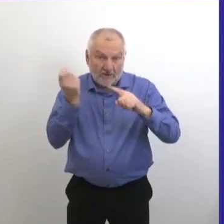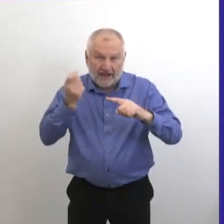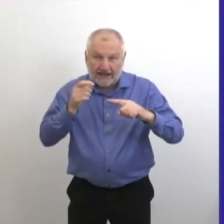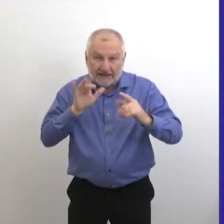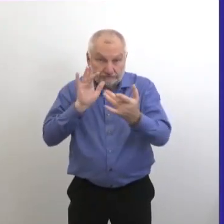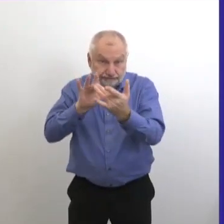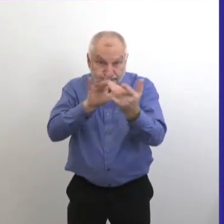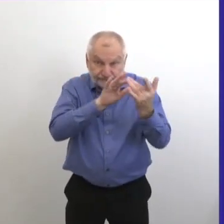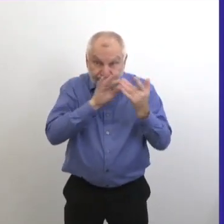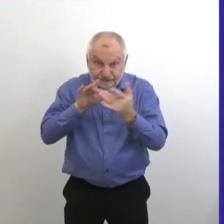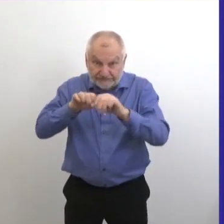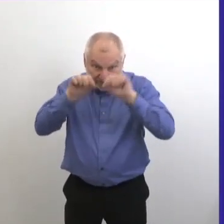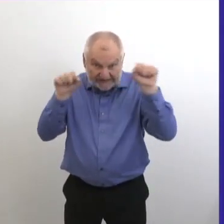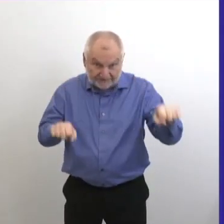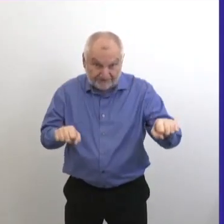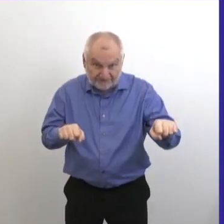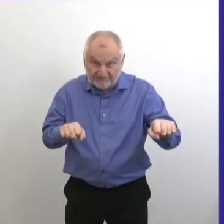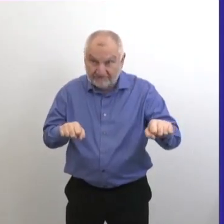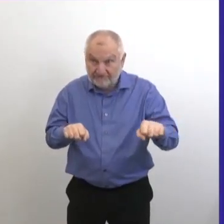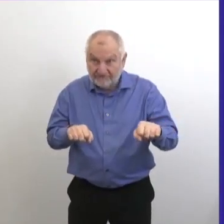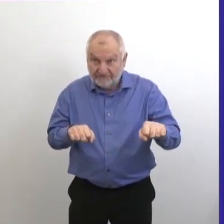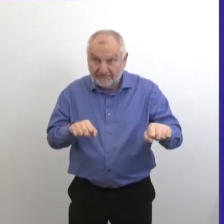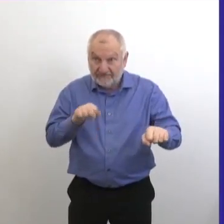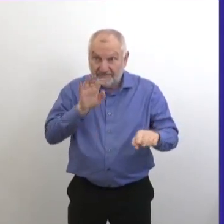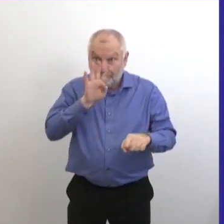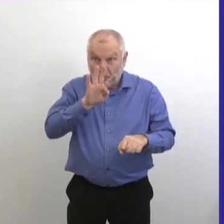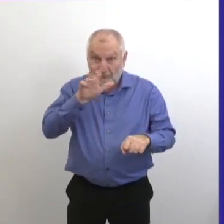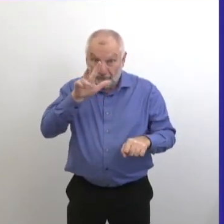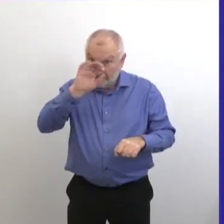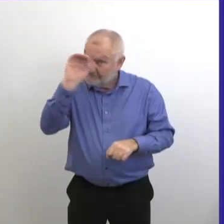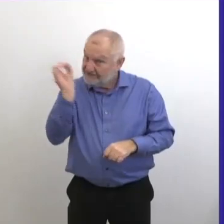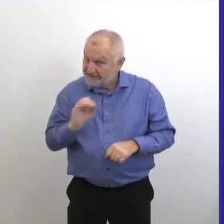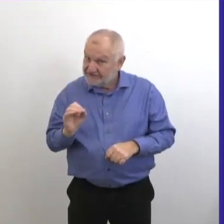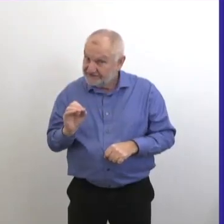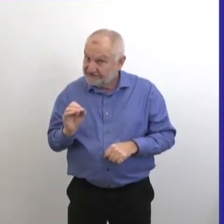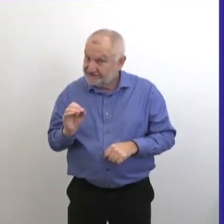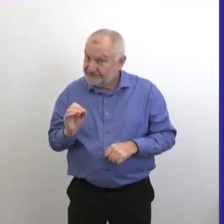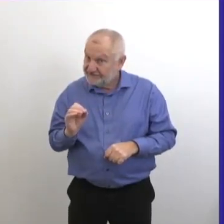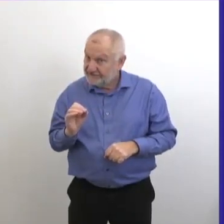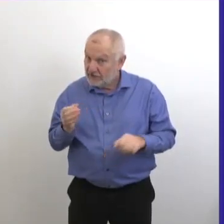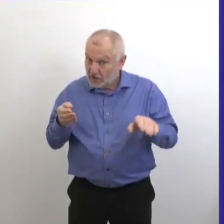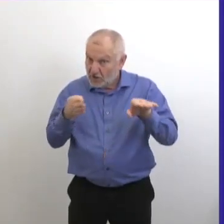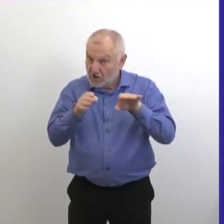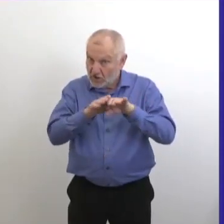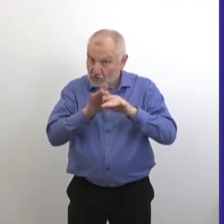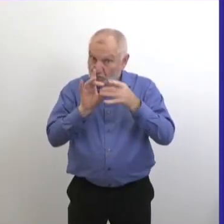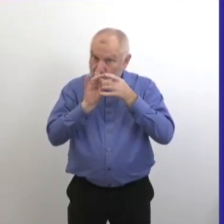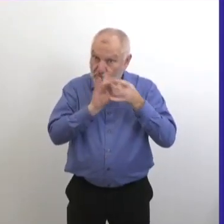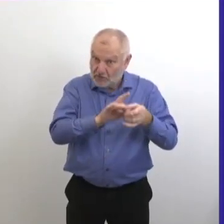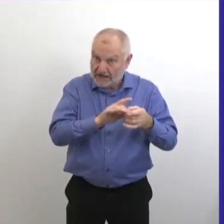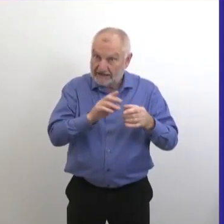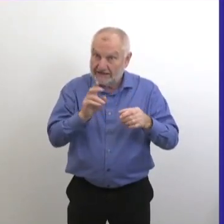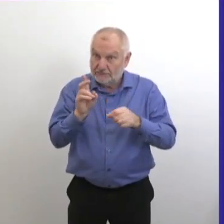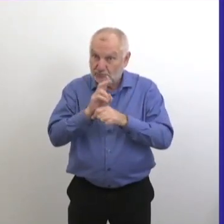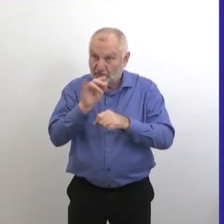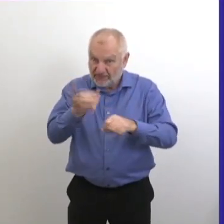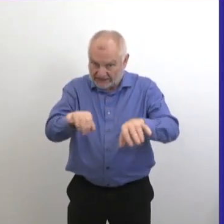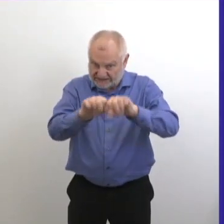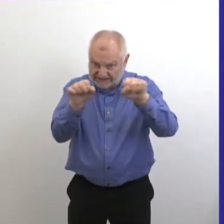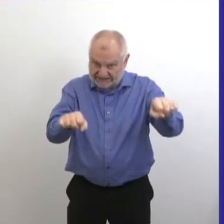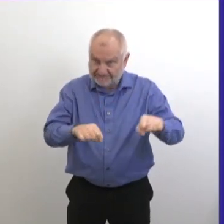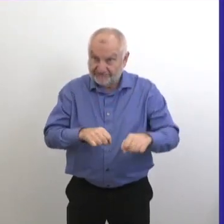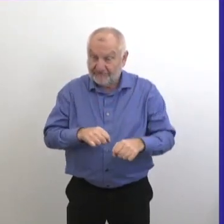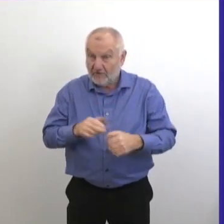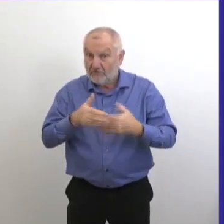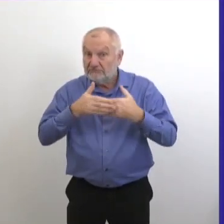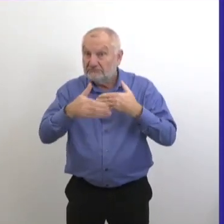à fermer plus de 43 % des cas de recherche des contacts. Et à partir de maintenant, nous avons fait des changements